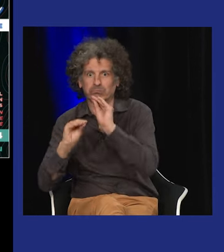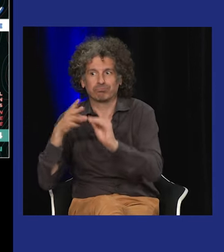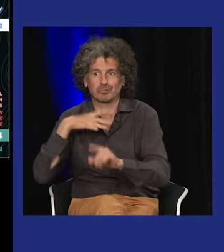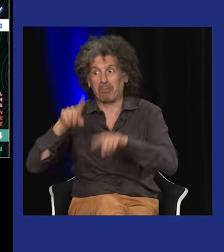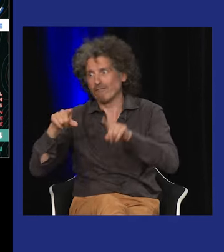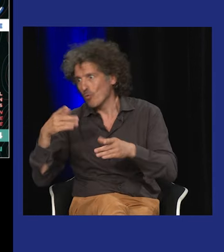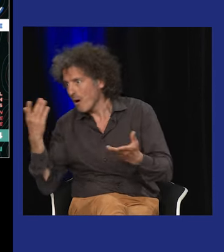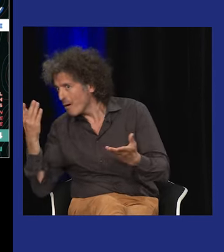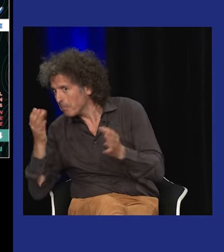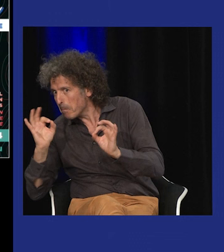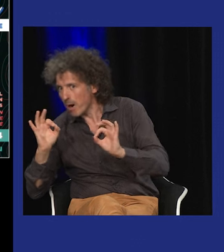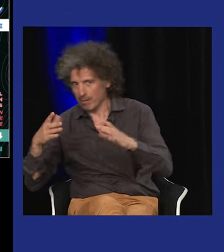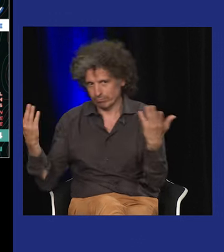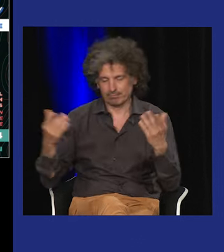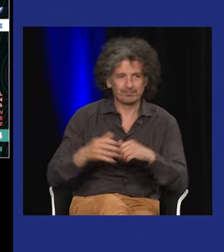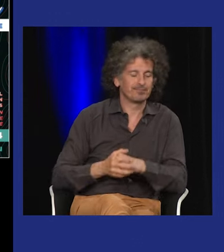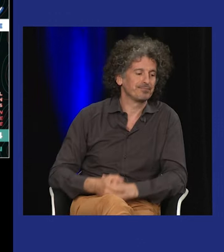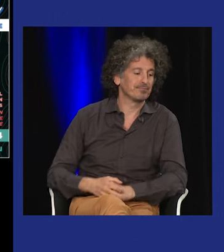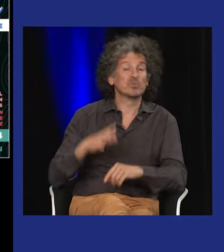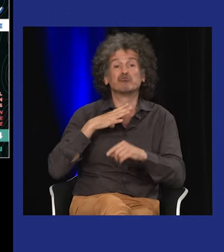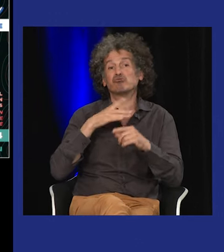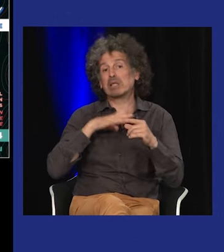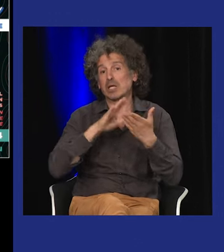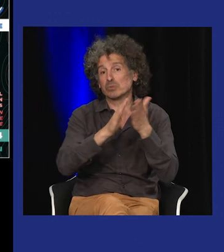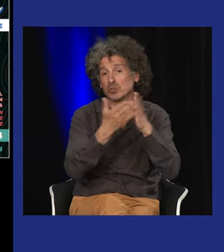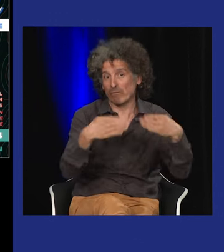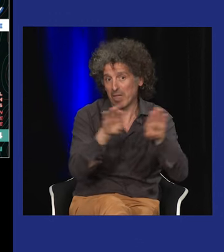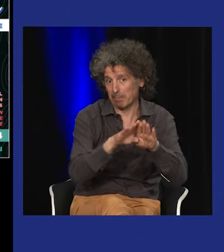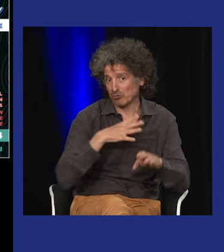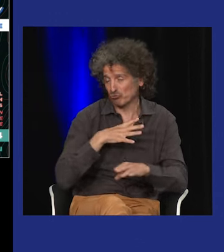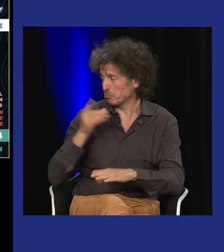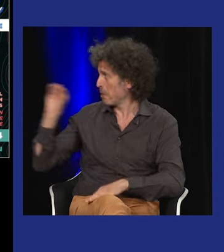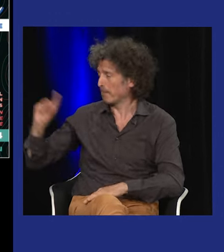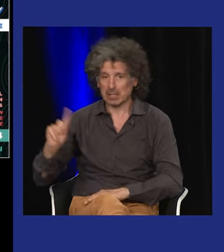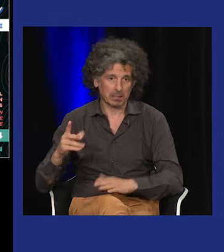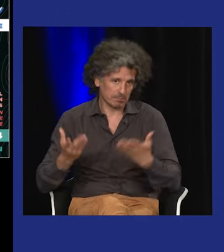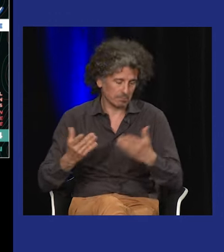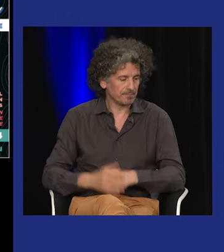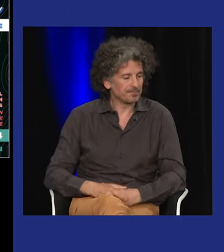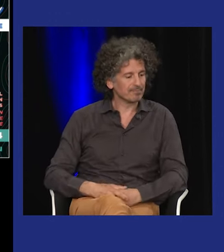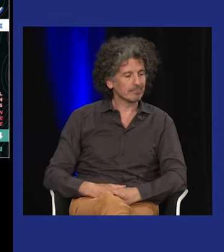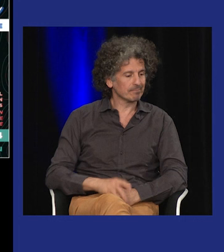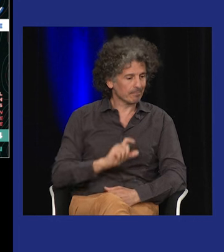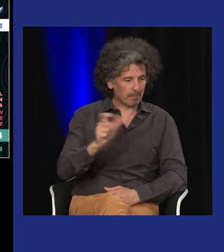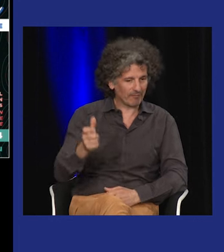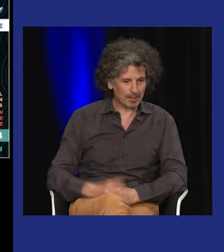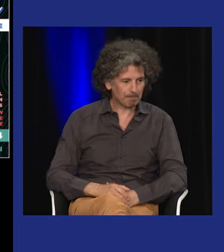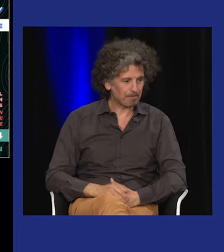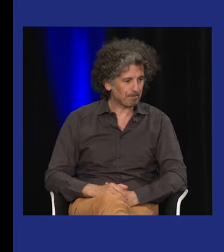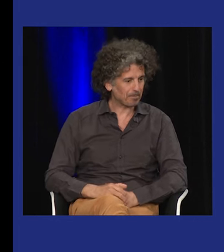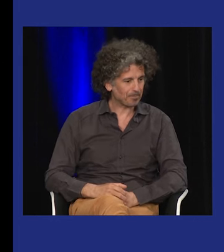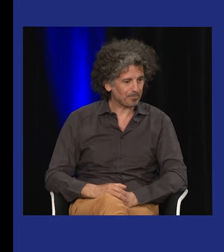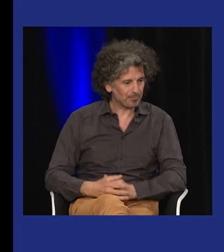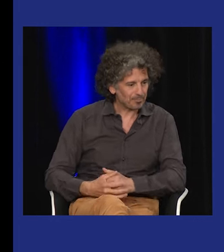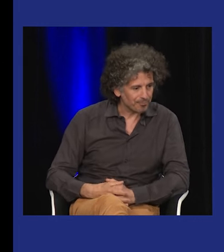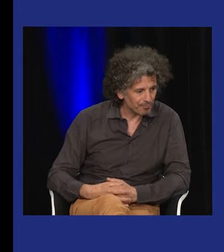a d'autres, évidemment. Je n'ai pas tout noté, soit parce que je n pas forcément trouvé la référence, mais ou parce que les associations ont fermé. Donc, je